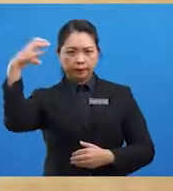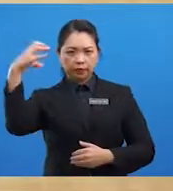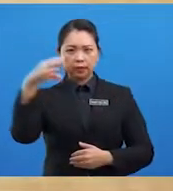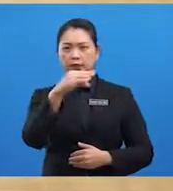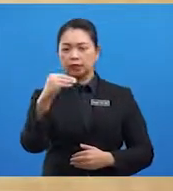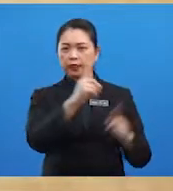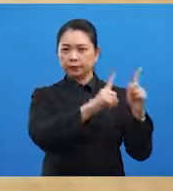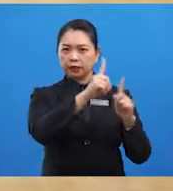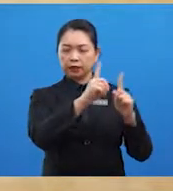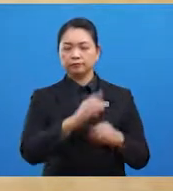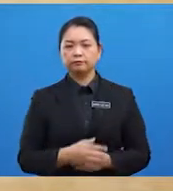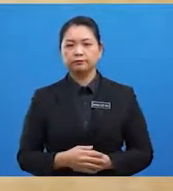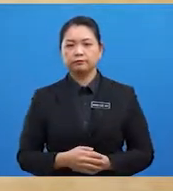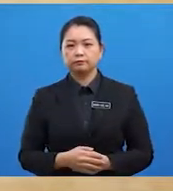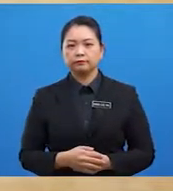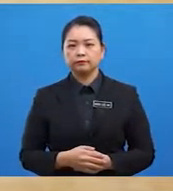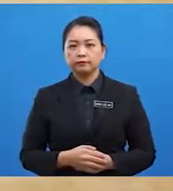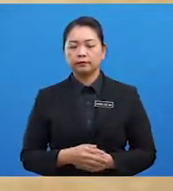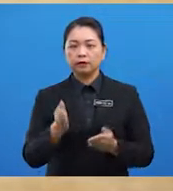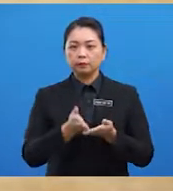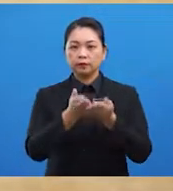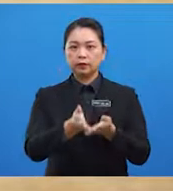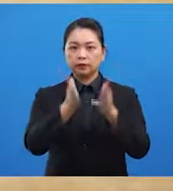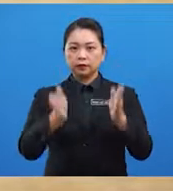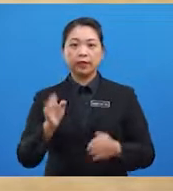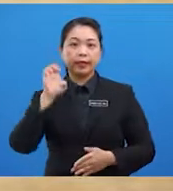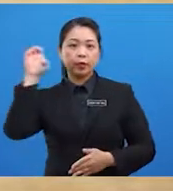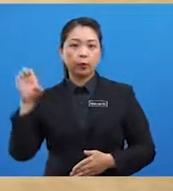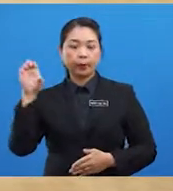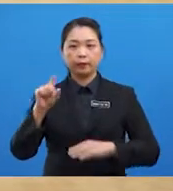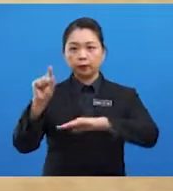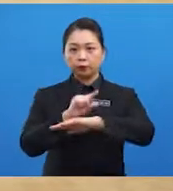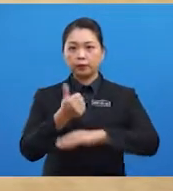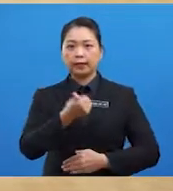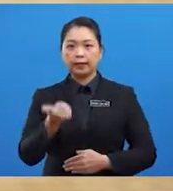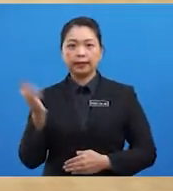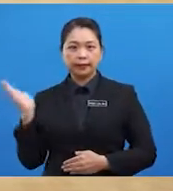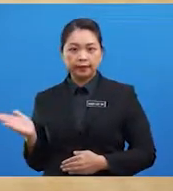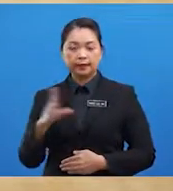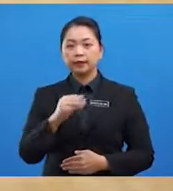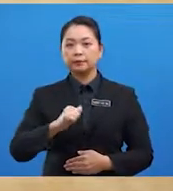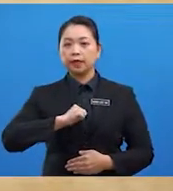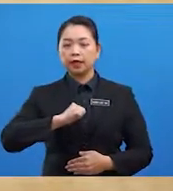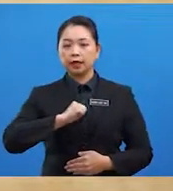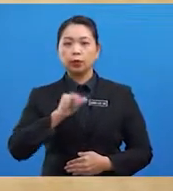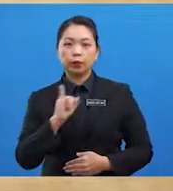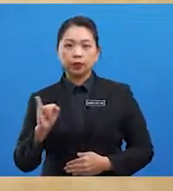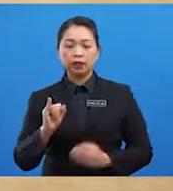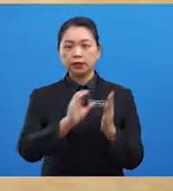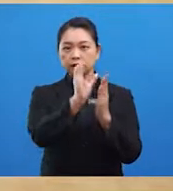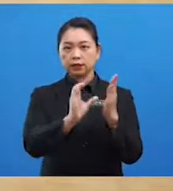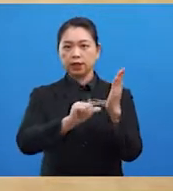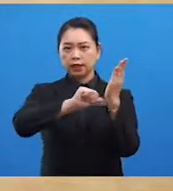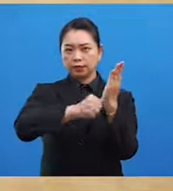dan bintang Pelayar-pelayar Eropah menggunakan alat ini dan mereka mengakui